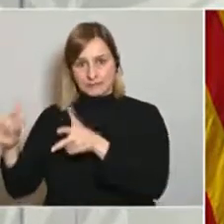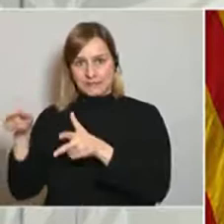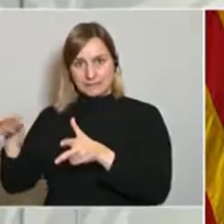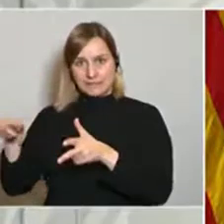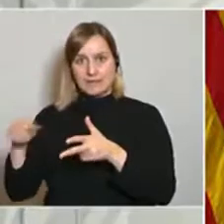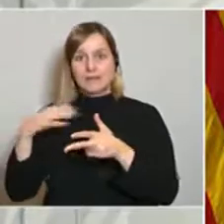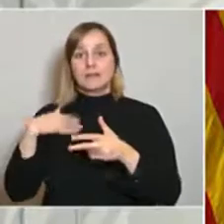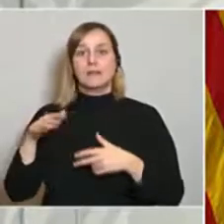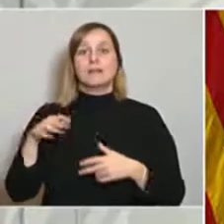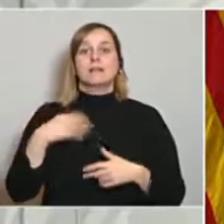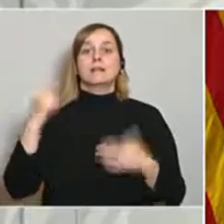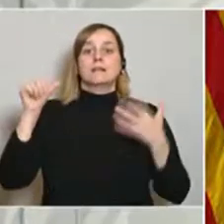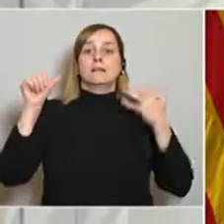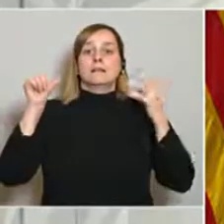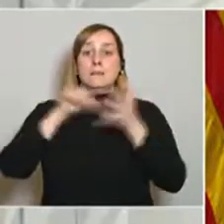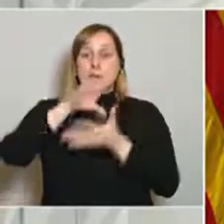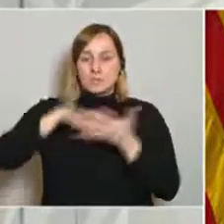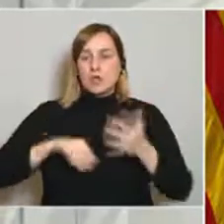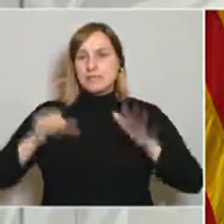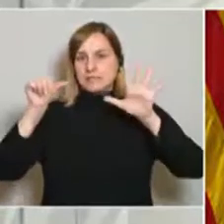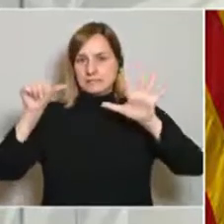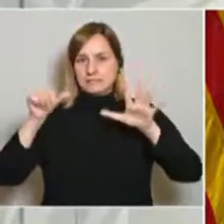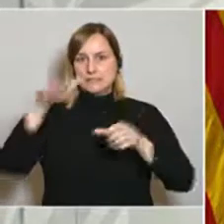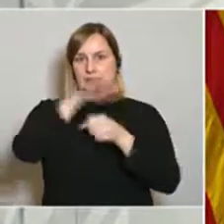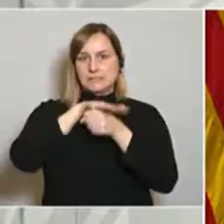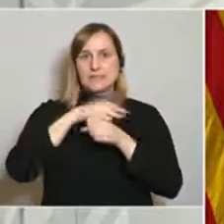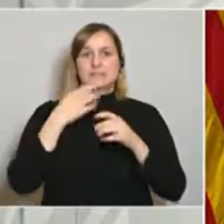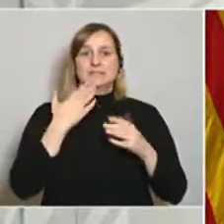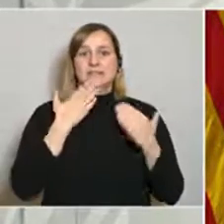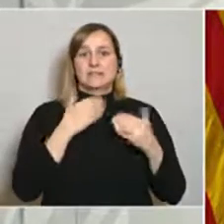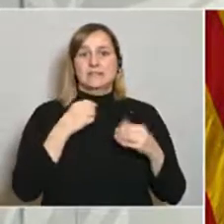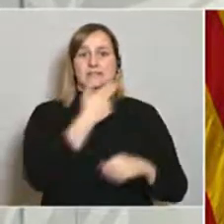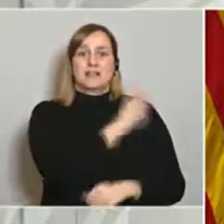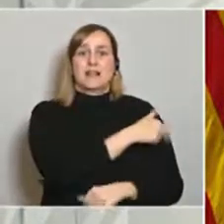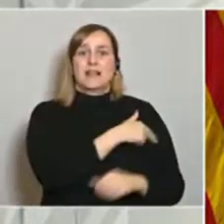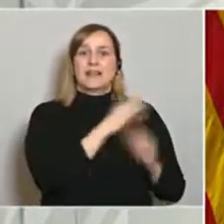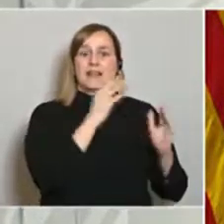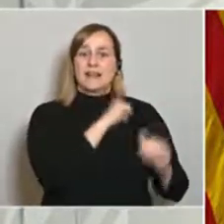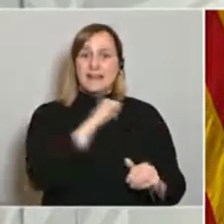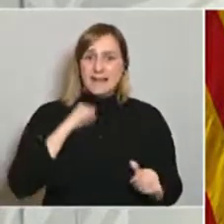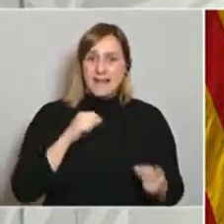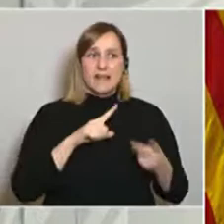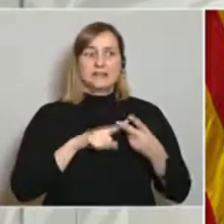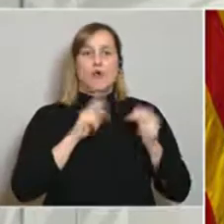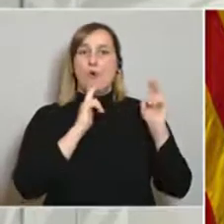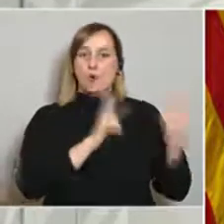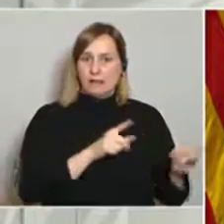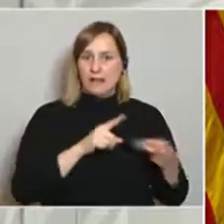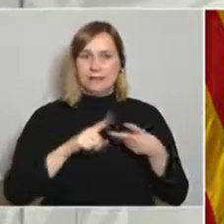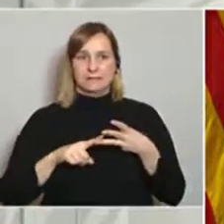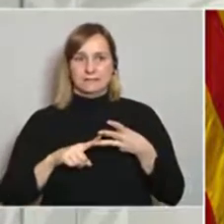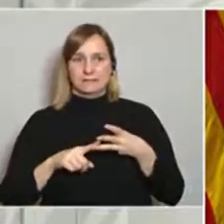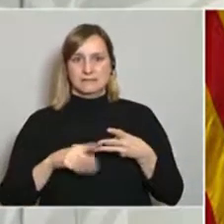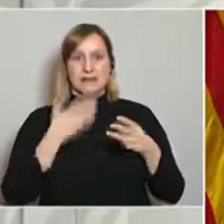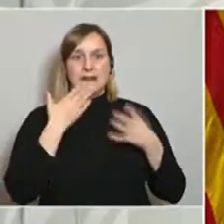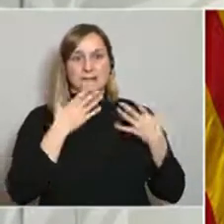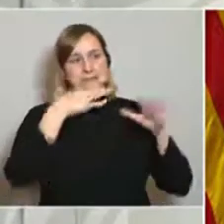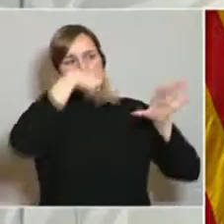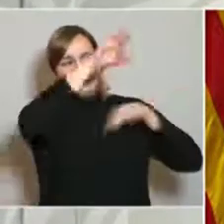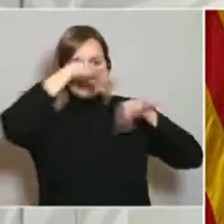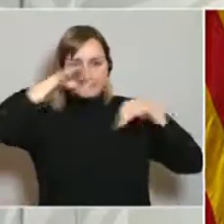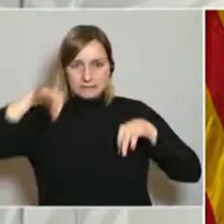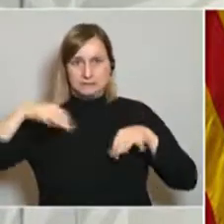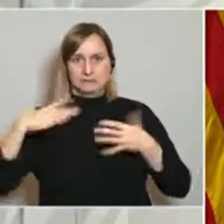espais a Barcelona, que són diferents clíniques, hotels i residències que s'han pogut trobar per reubicar-hi